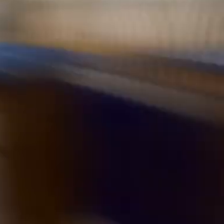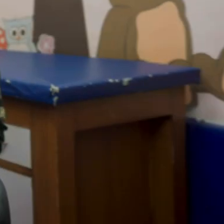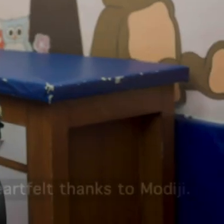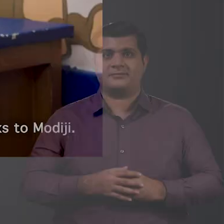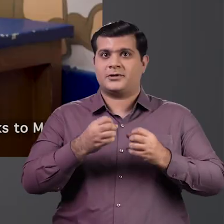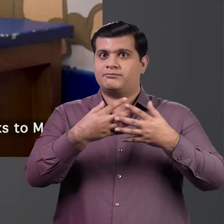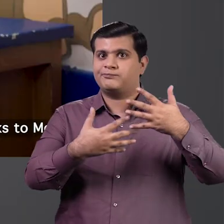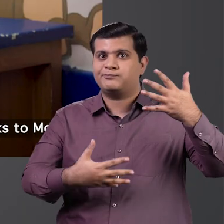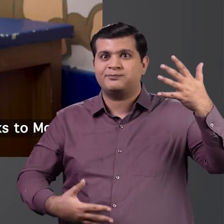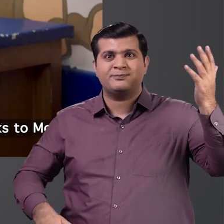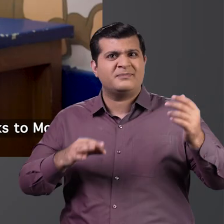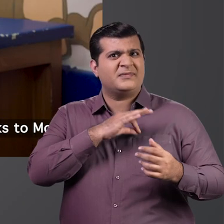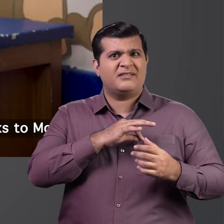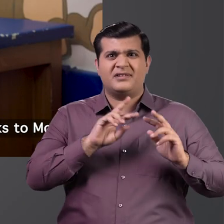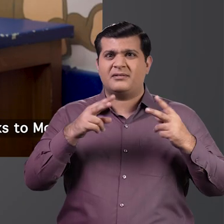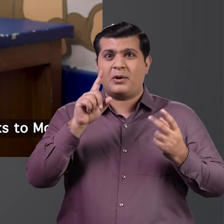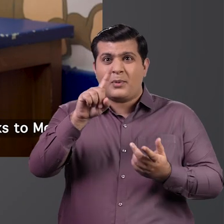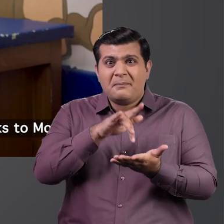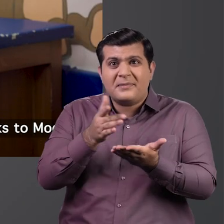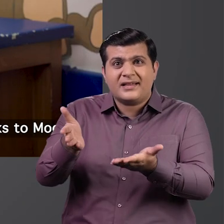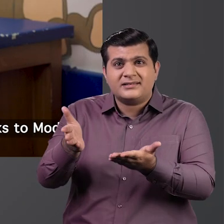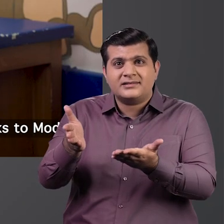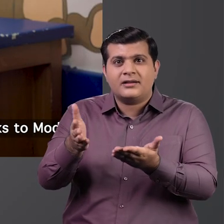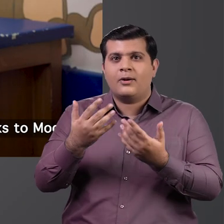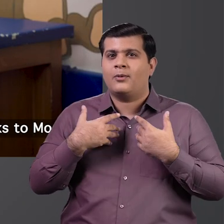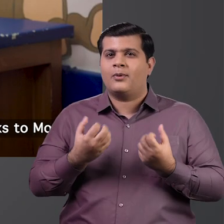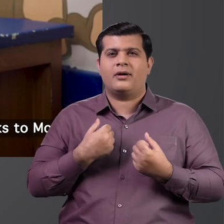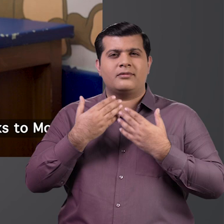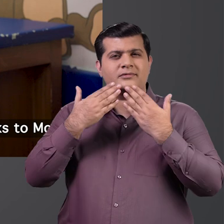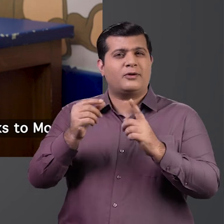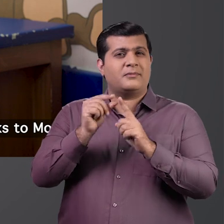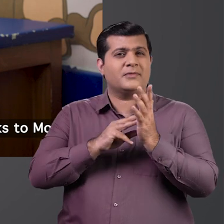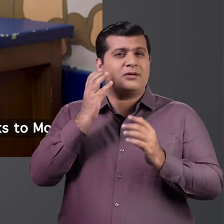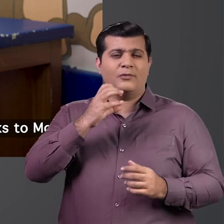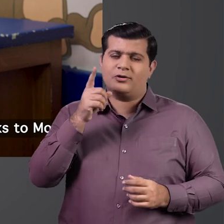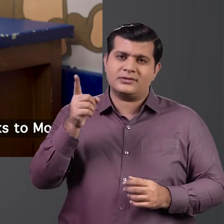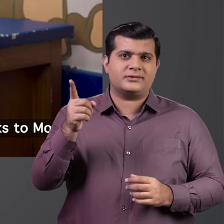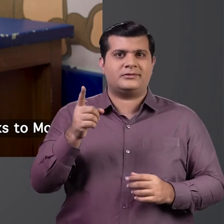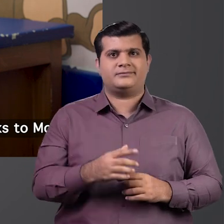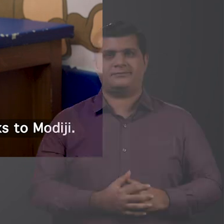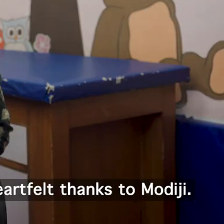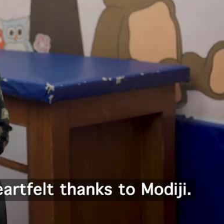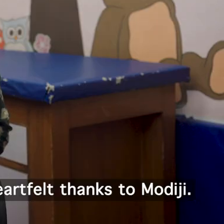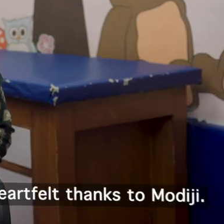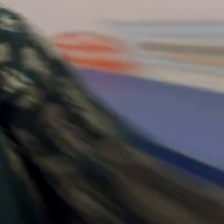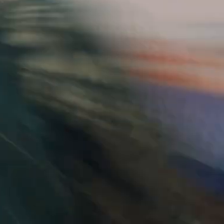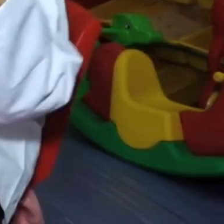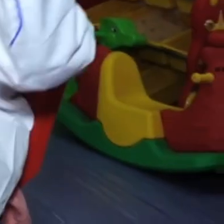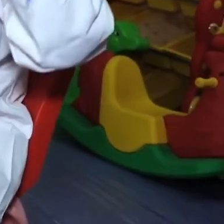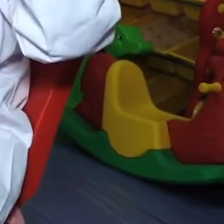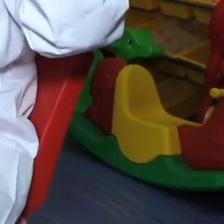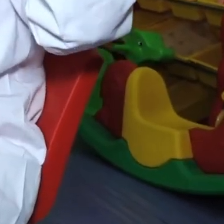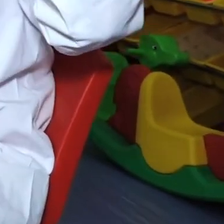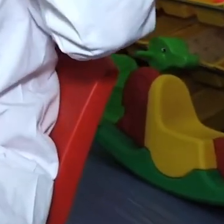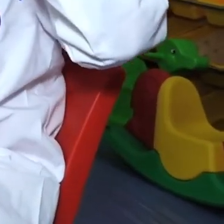इतनी सारी सुभिधाय एक जगह पर प्राप्त कराने के लिए मैं मोधी जी को दिल से धन्यवाद देती हूँ